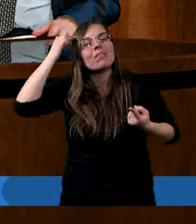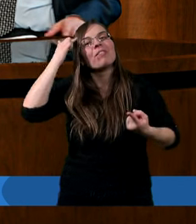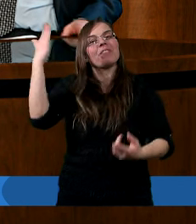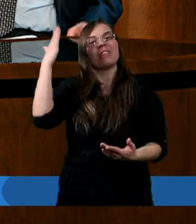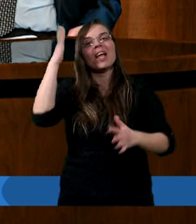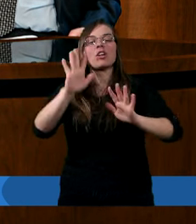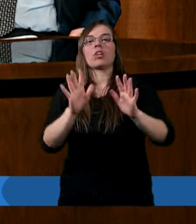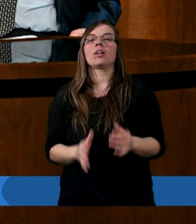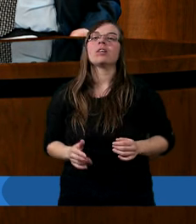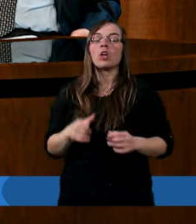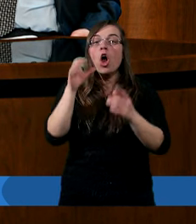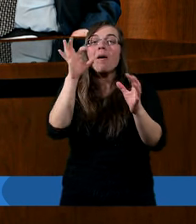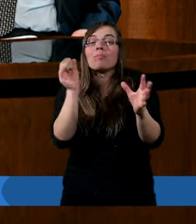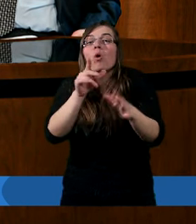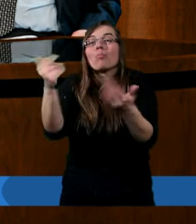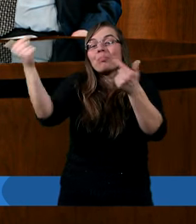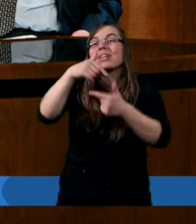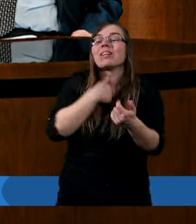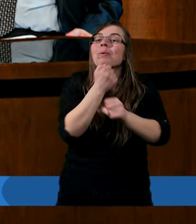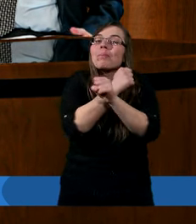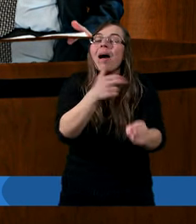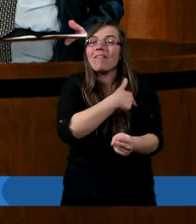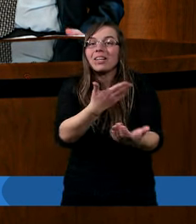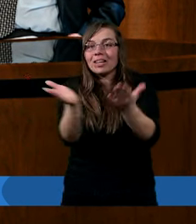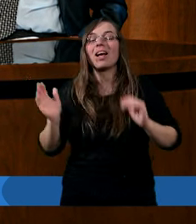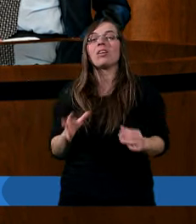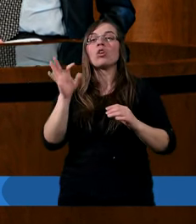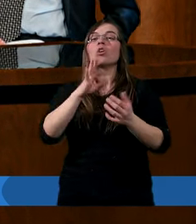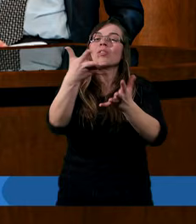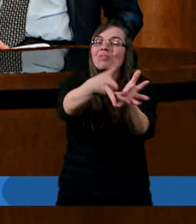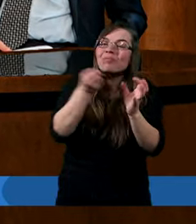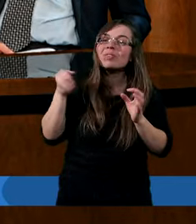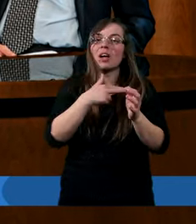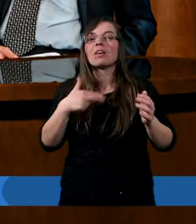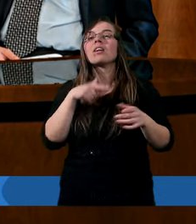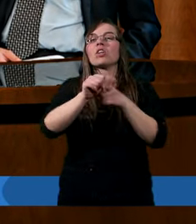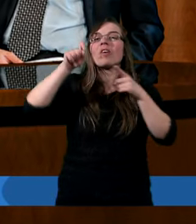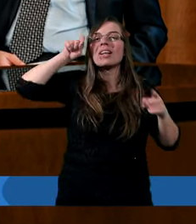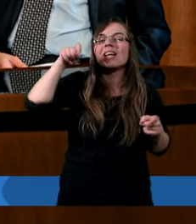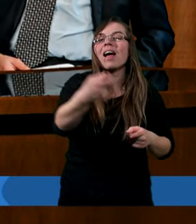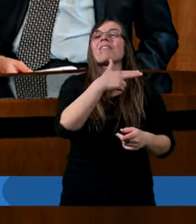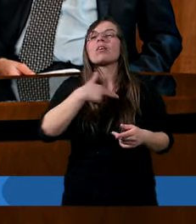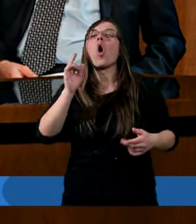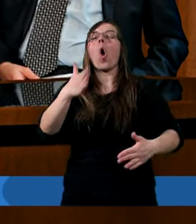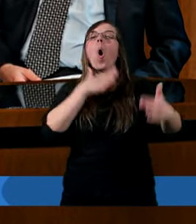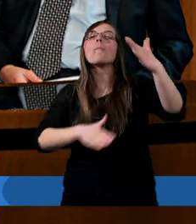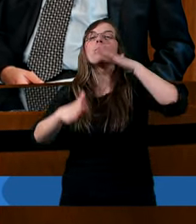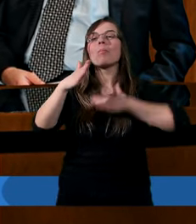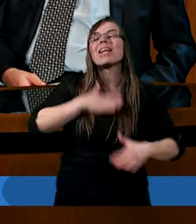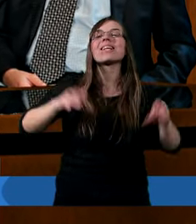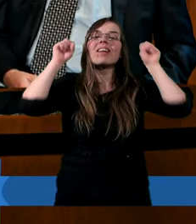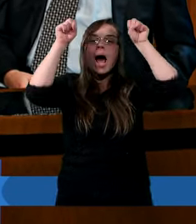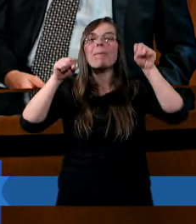Po swój Kościół, prawda? Ten Kościół często w Biblii nazwany jest oblubienicą